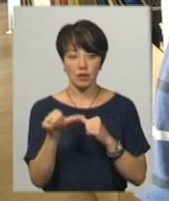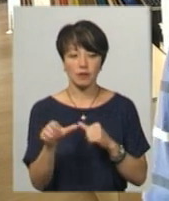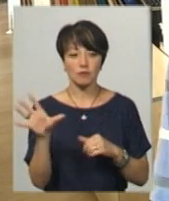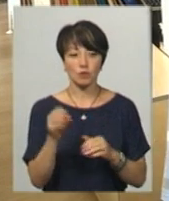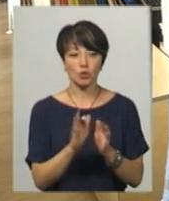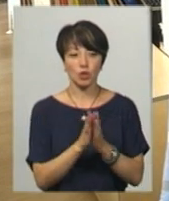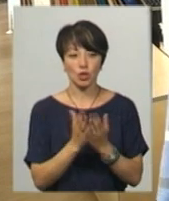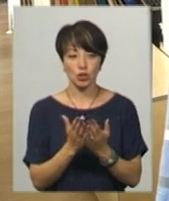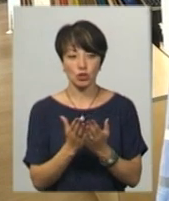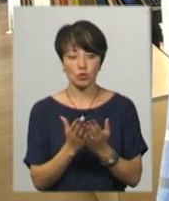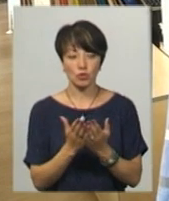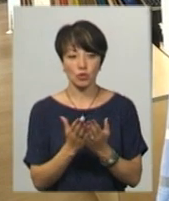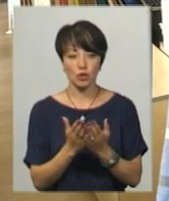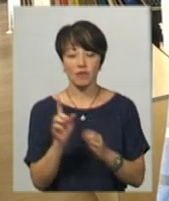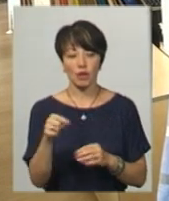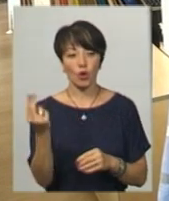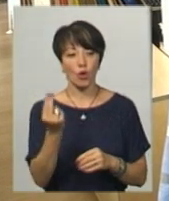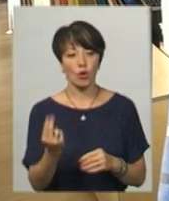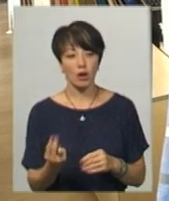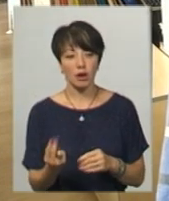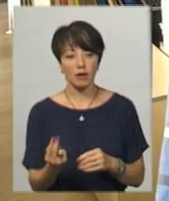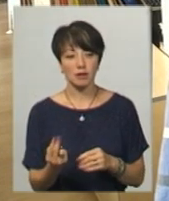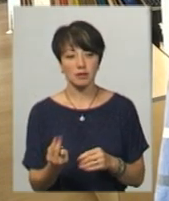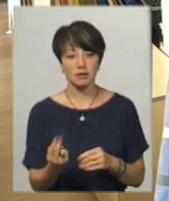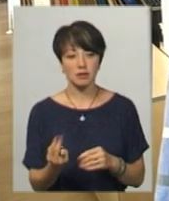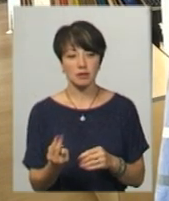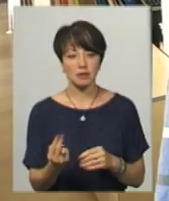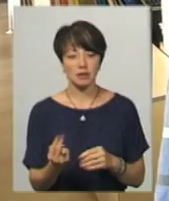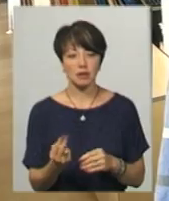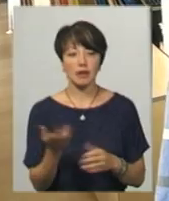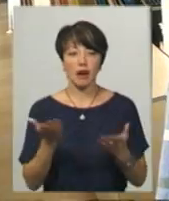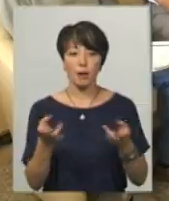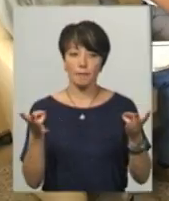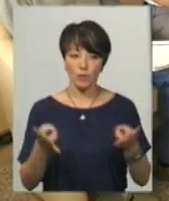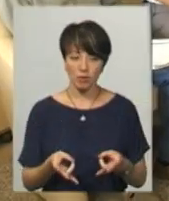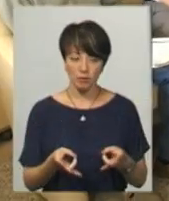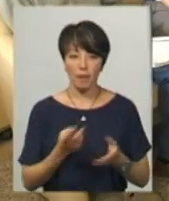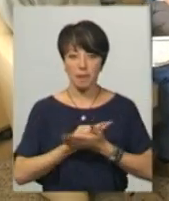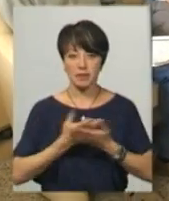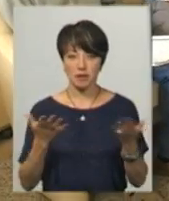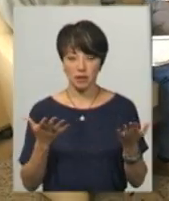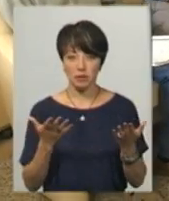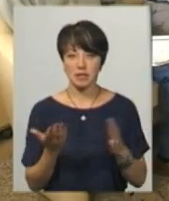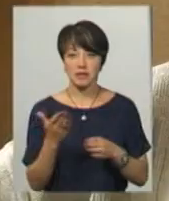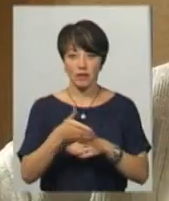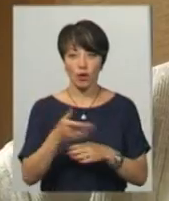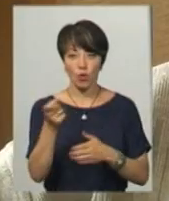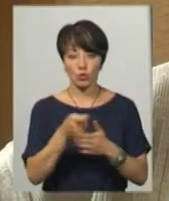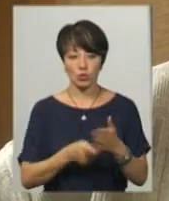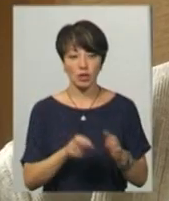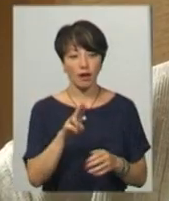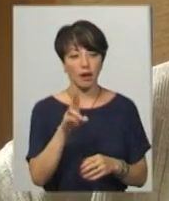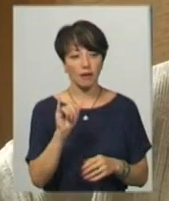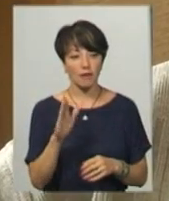книжку в тих кольорах, яких потрібно було. На презентацію завітав і художник Яків